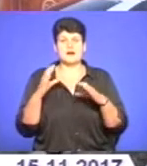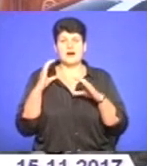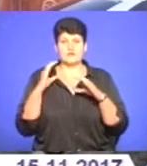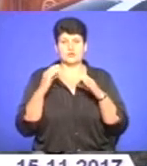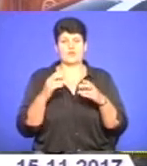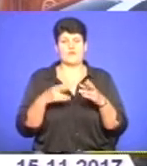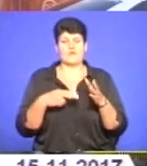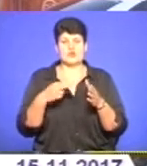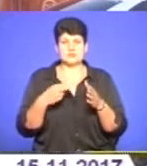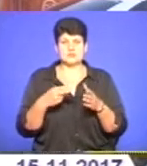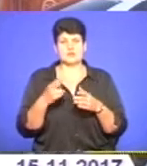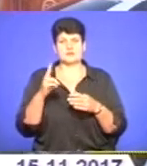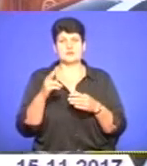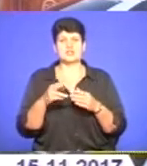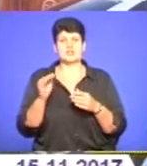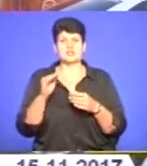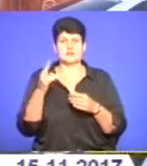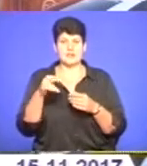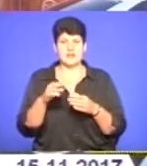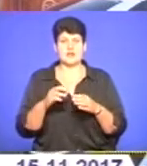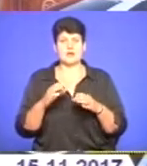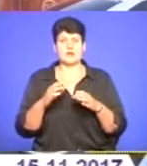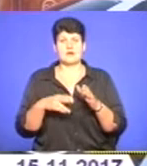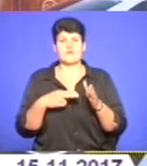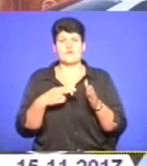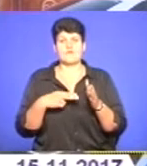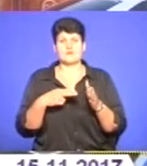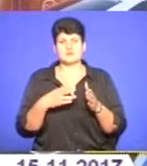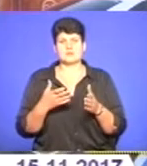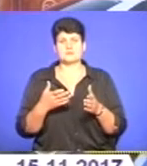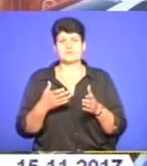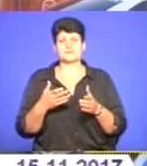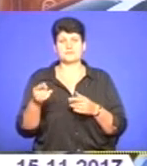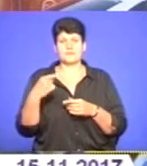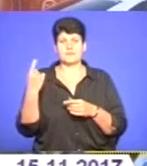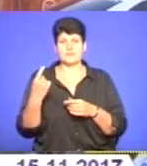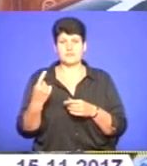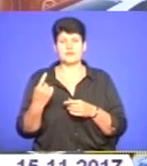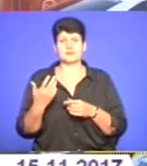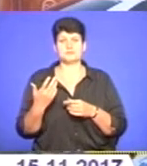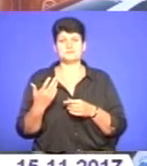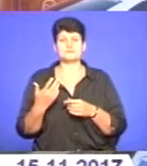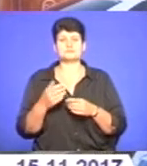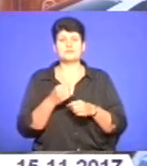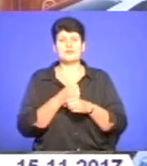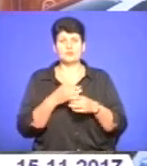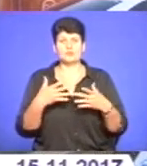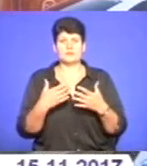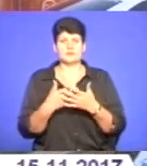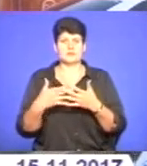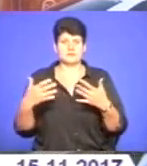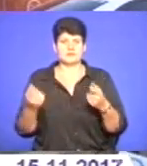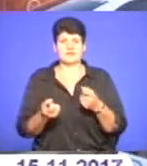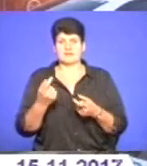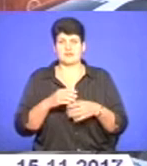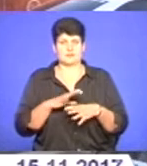працівниками поліції та вибухотехнічним відділом Головного управління національної поліції в Тернопільській області, вибухових пристроїх та вибухових предметів виявлене